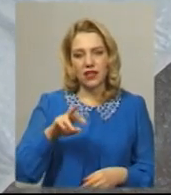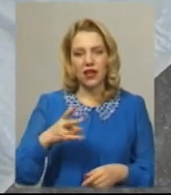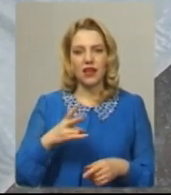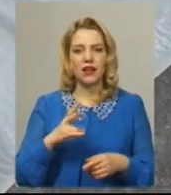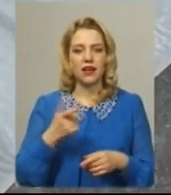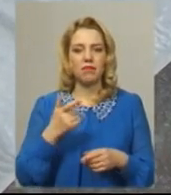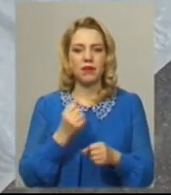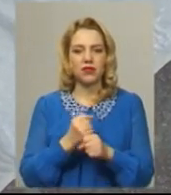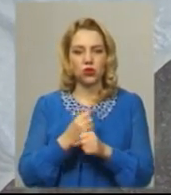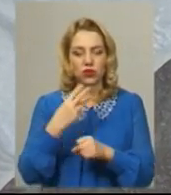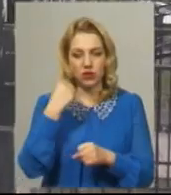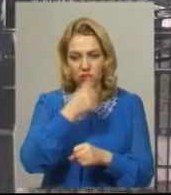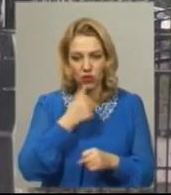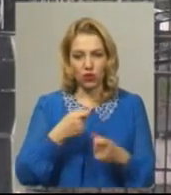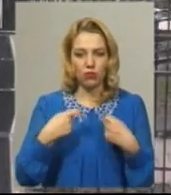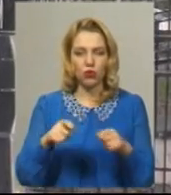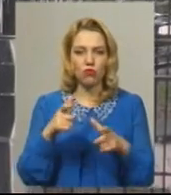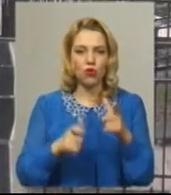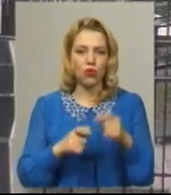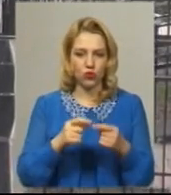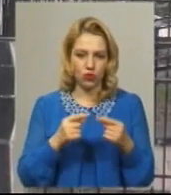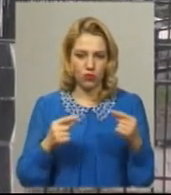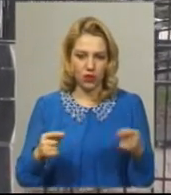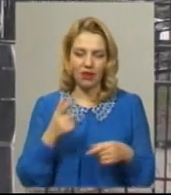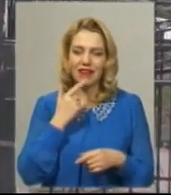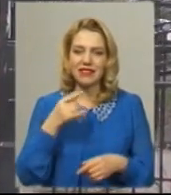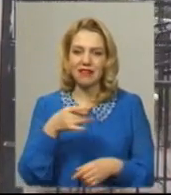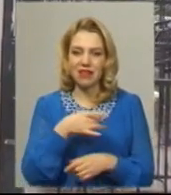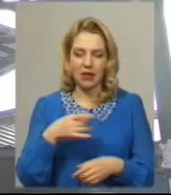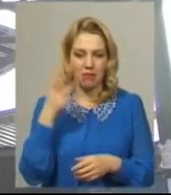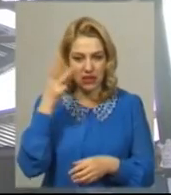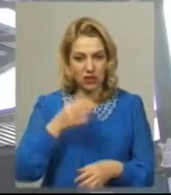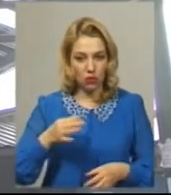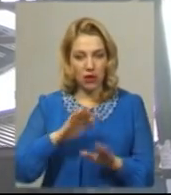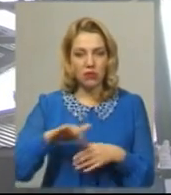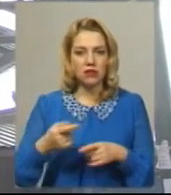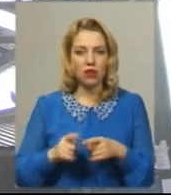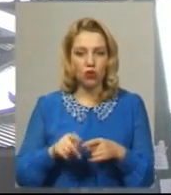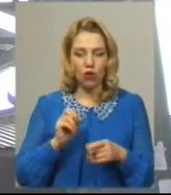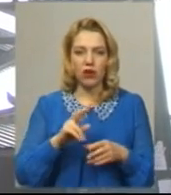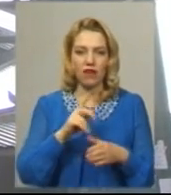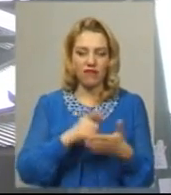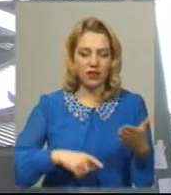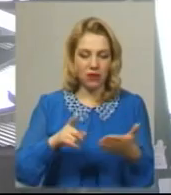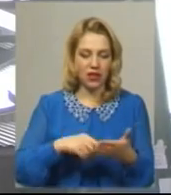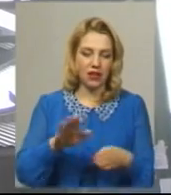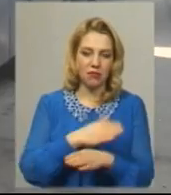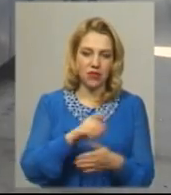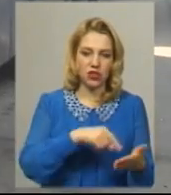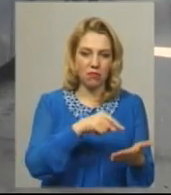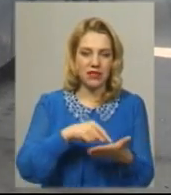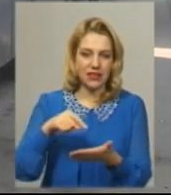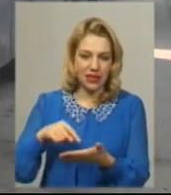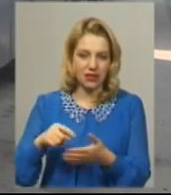молочну продукцію. Сам чоловік із Красильівського району Хмельницької області. Після того, як відмінили міжміське сполучення, на роботу добирається